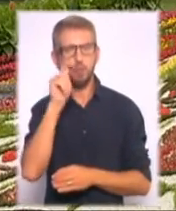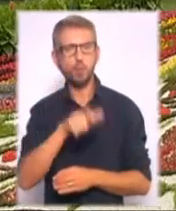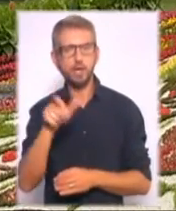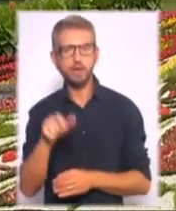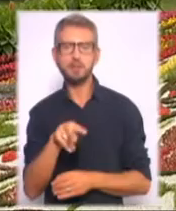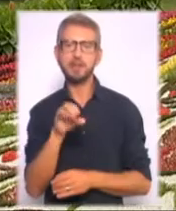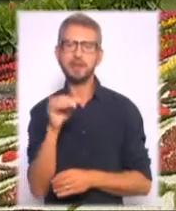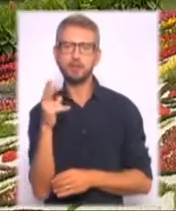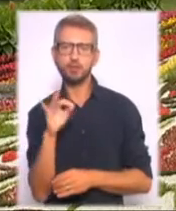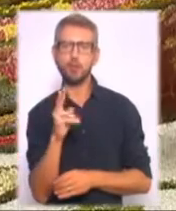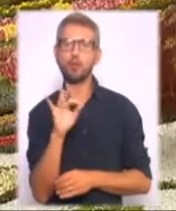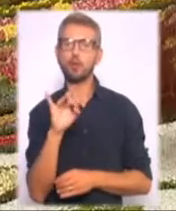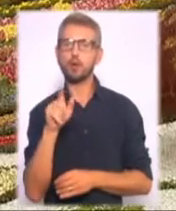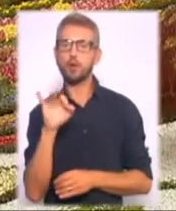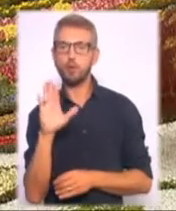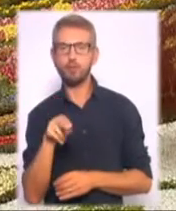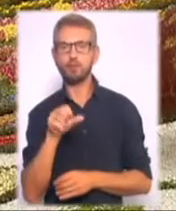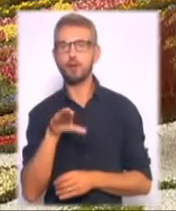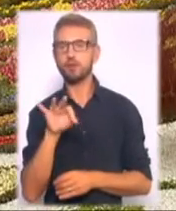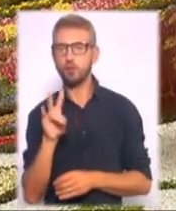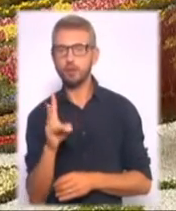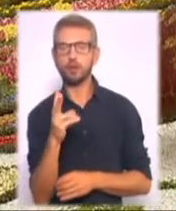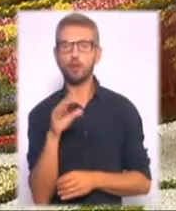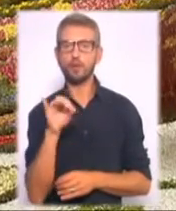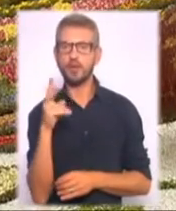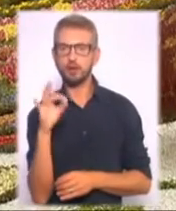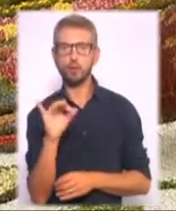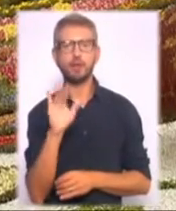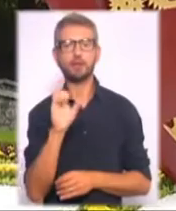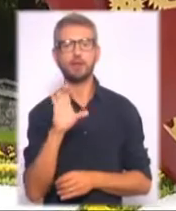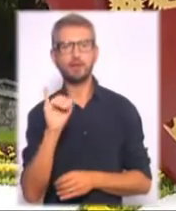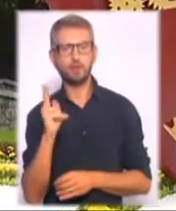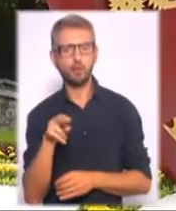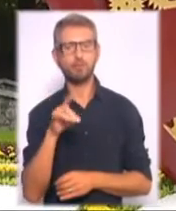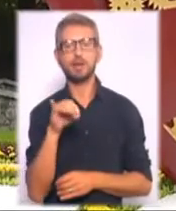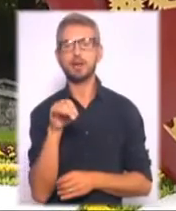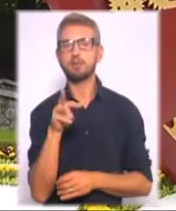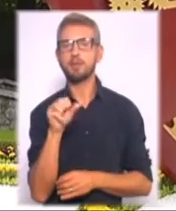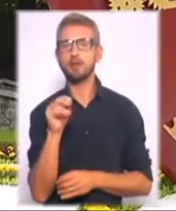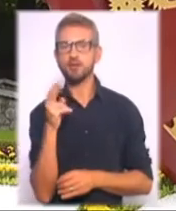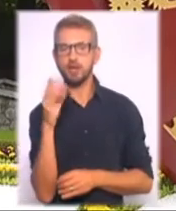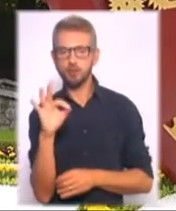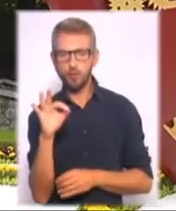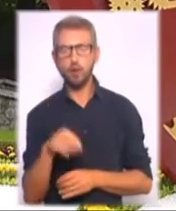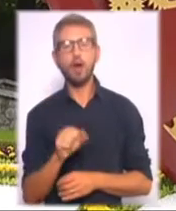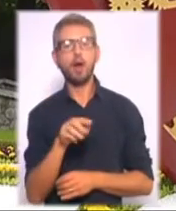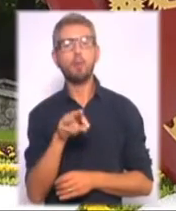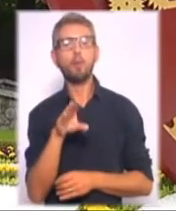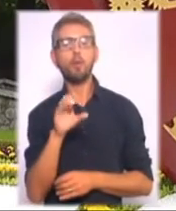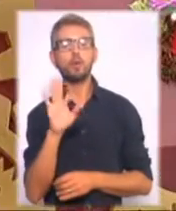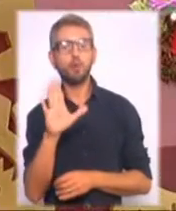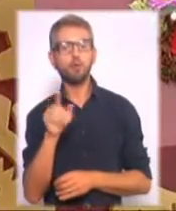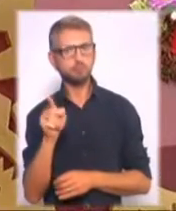Корольову, Євгену Віпатону, Оліні Костенку, Володимиру Івасюкові та Марії Примарченко. Генія медицини Миколу Амосова, який врятував